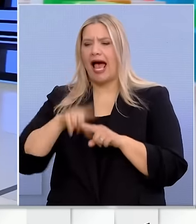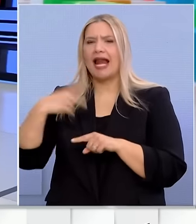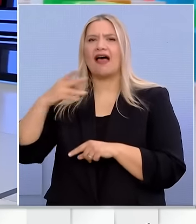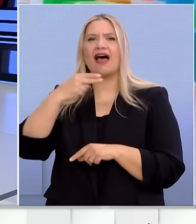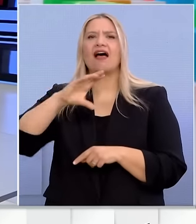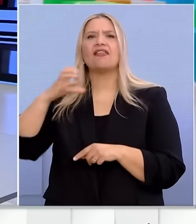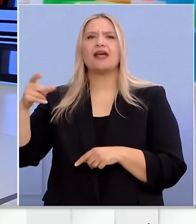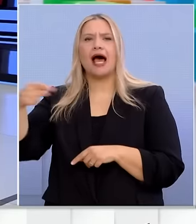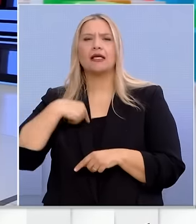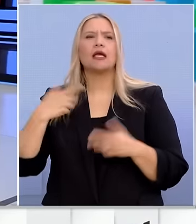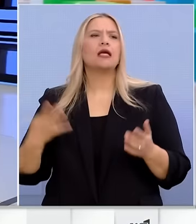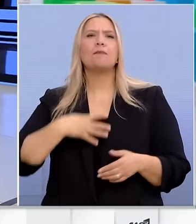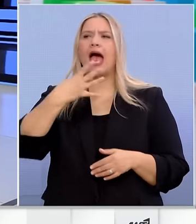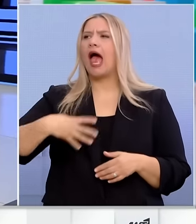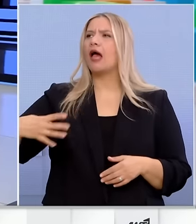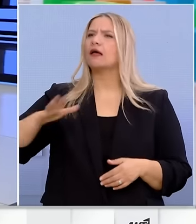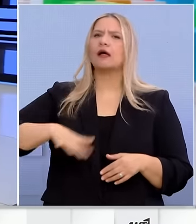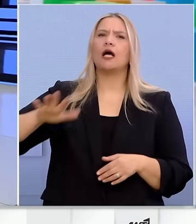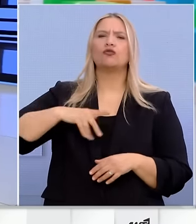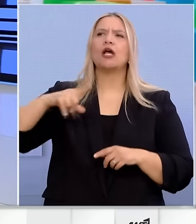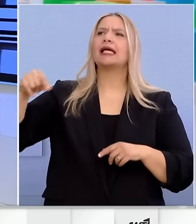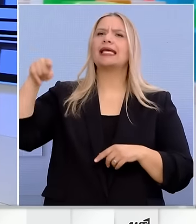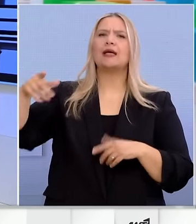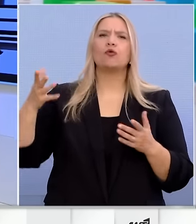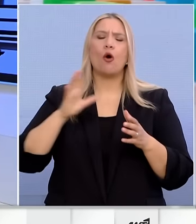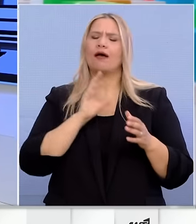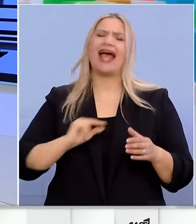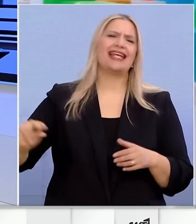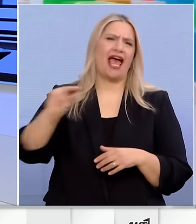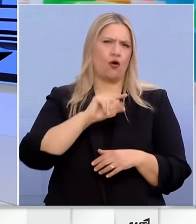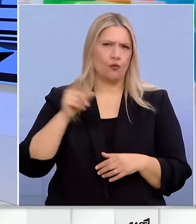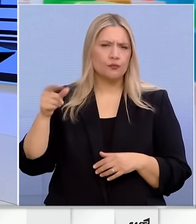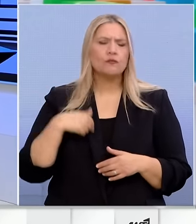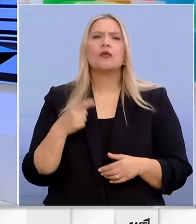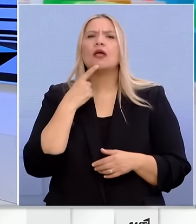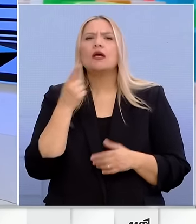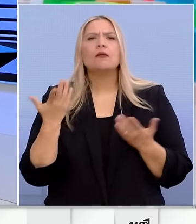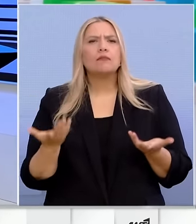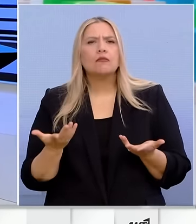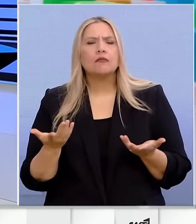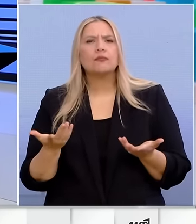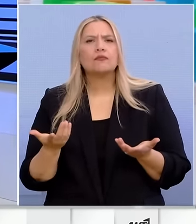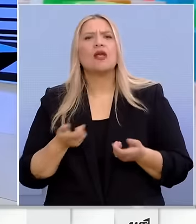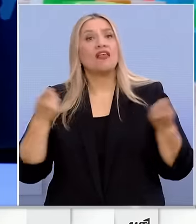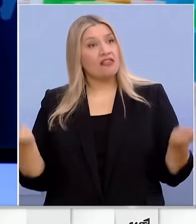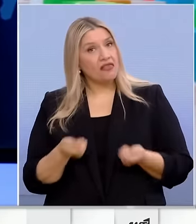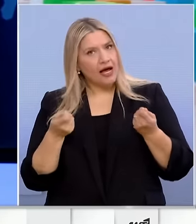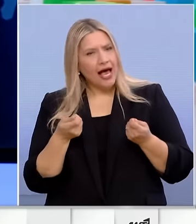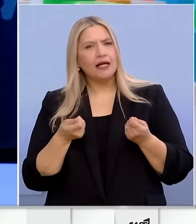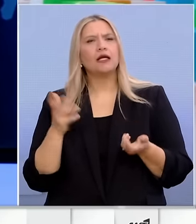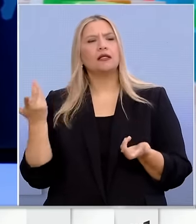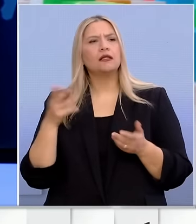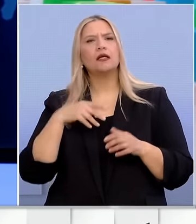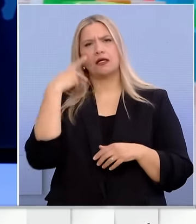Βγήκε και μίλησε για δύο κράτες στην Κύπρο και την ίδια ώρα είχε μιλήσει για το ότι θα κάνει τζαμί στην ουσία